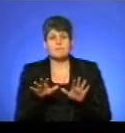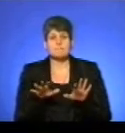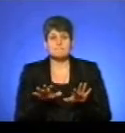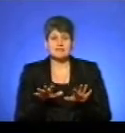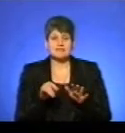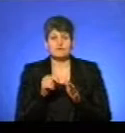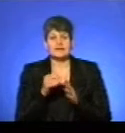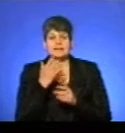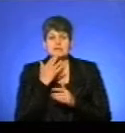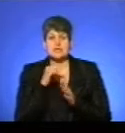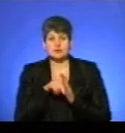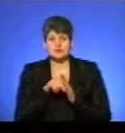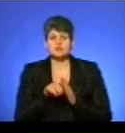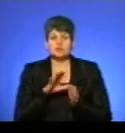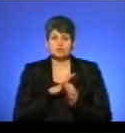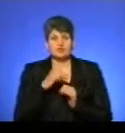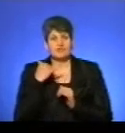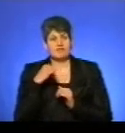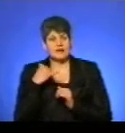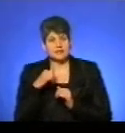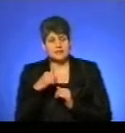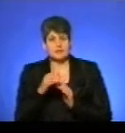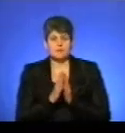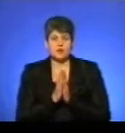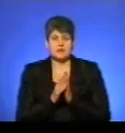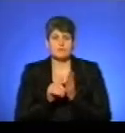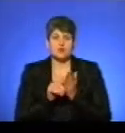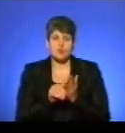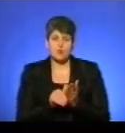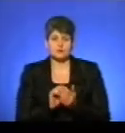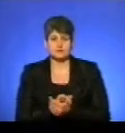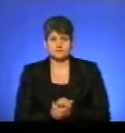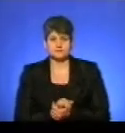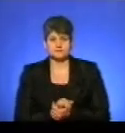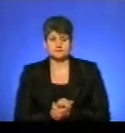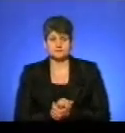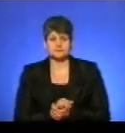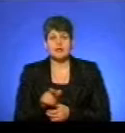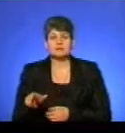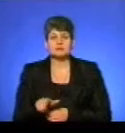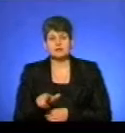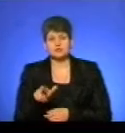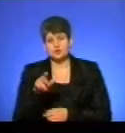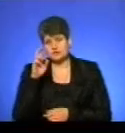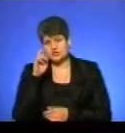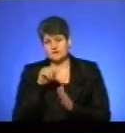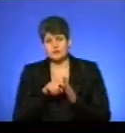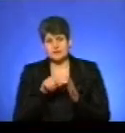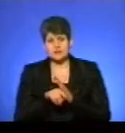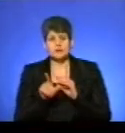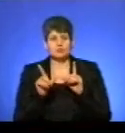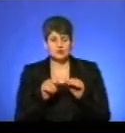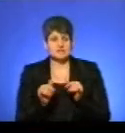національного значення. Чи були виклики і приходення про допомогу? Ну, на дорогах державного значення проїзд